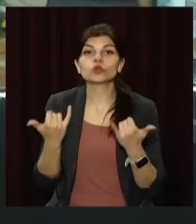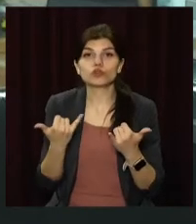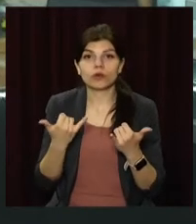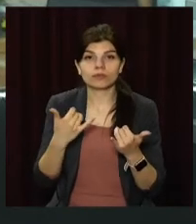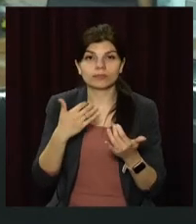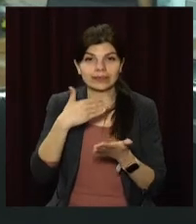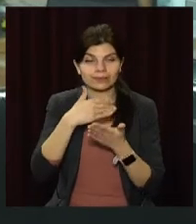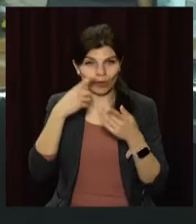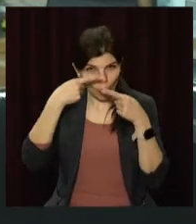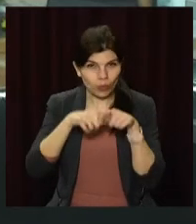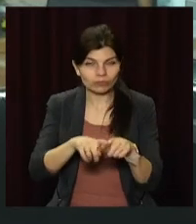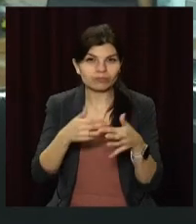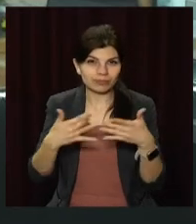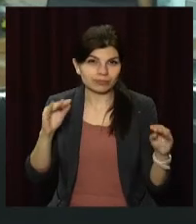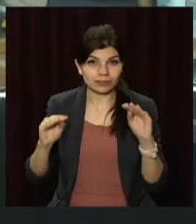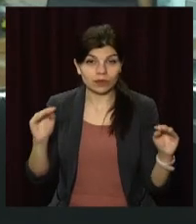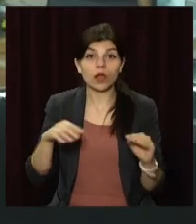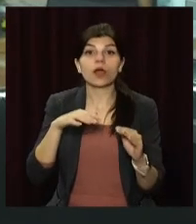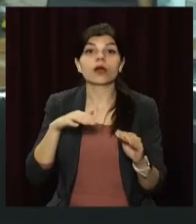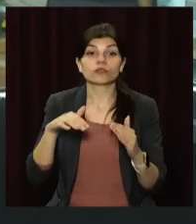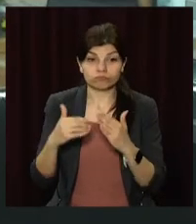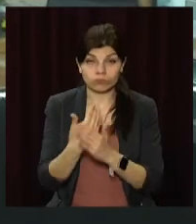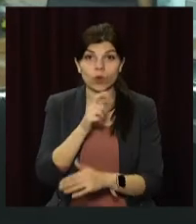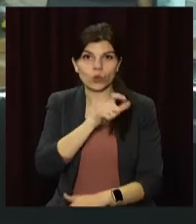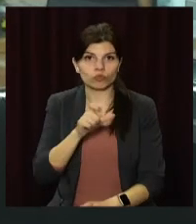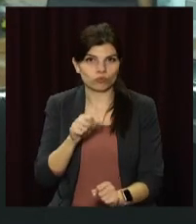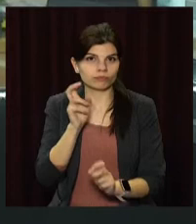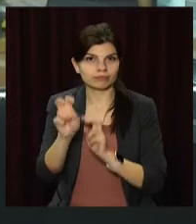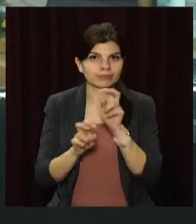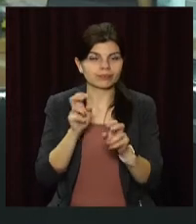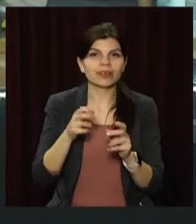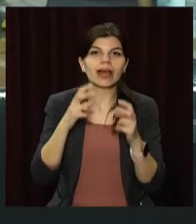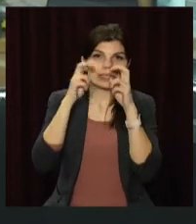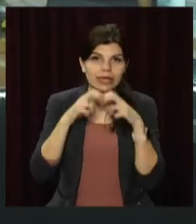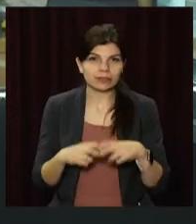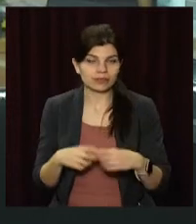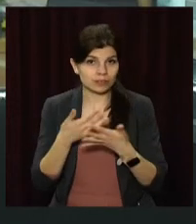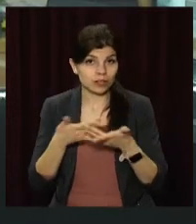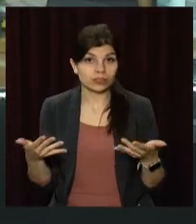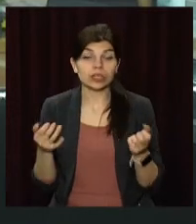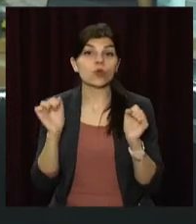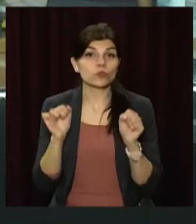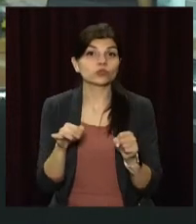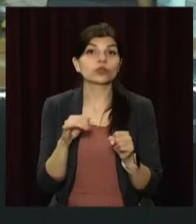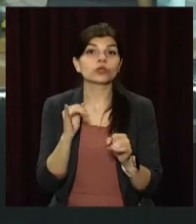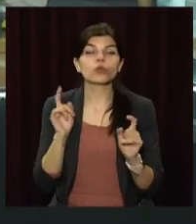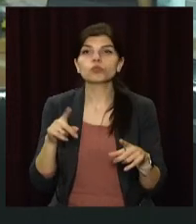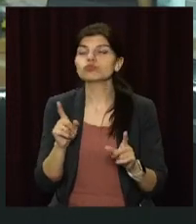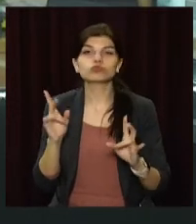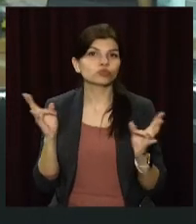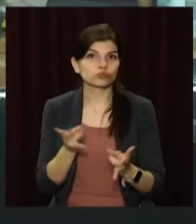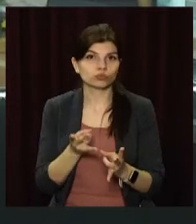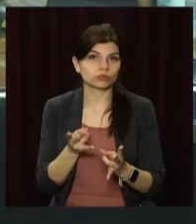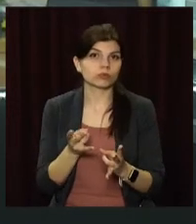обладнання. Після оновлення пацієнти зможуть не лише пройти необхідні діагностичні обстеження, але й у разі потреби